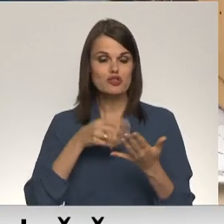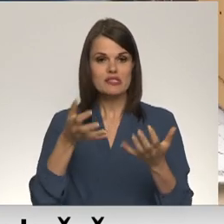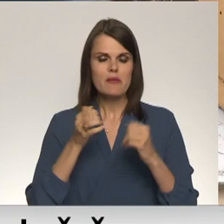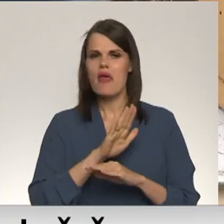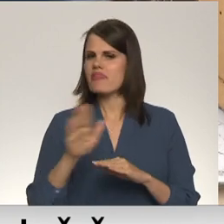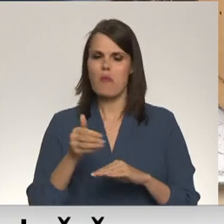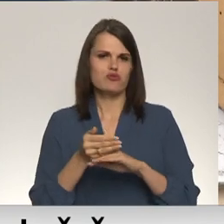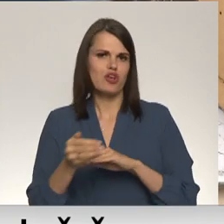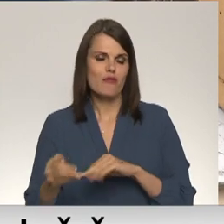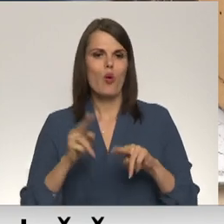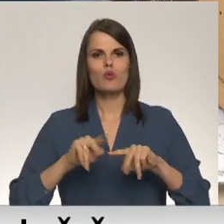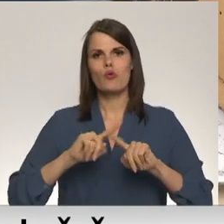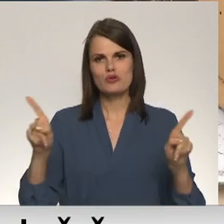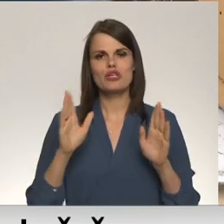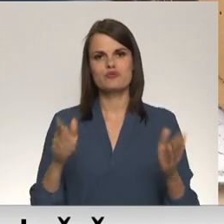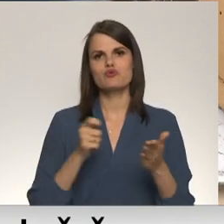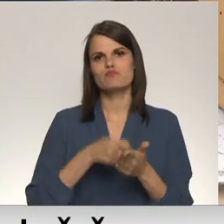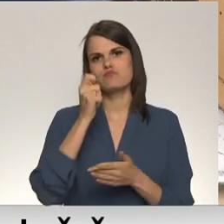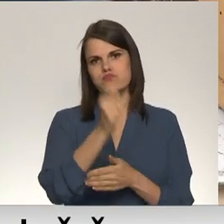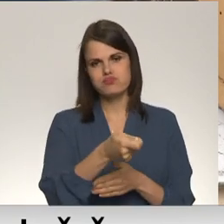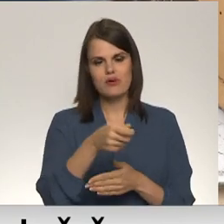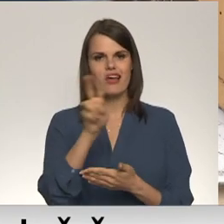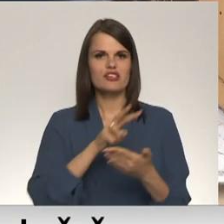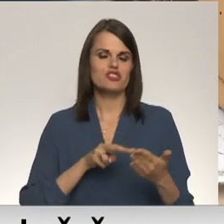kavēšanās un tie uzreiz tiks virzīti izskatīšanai.